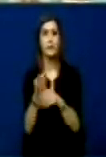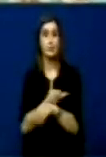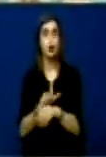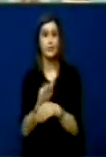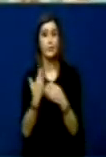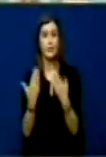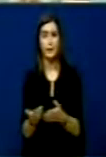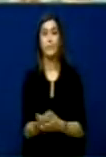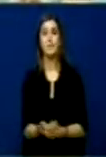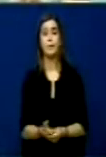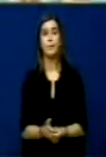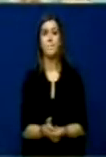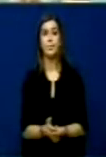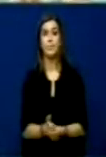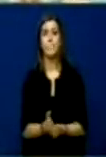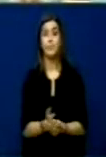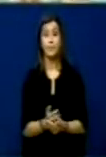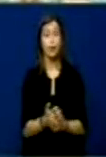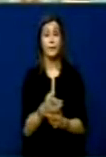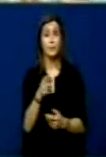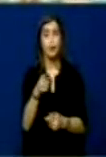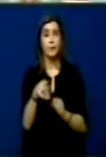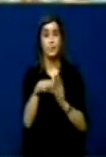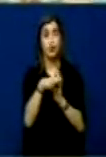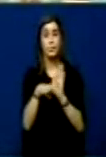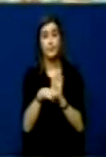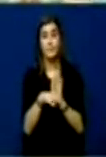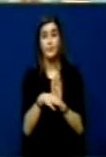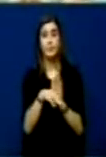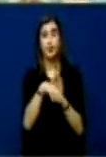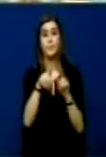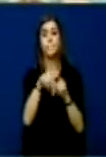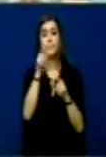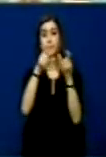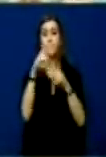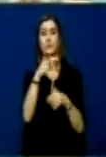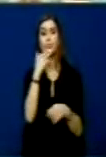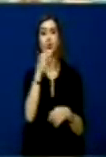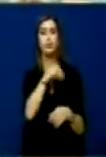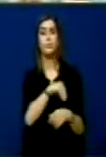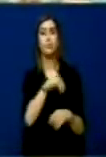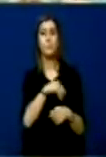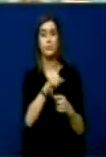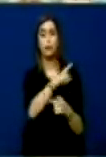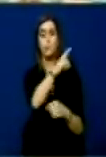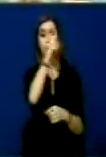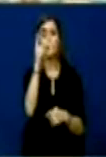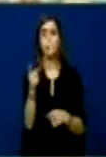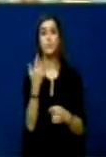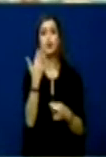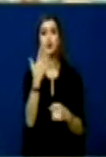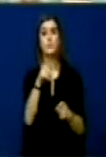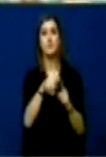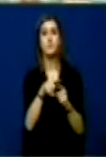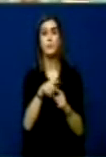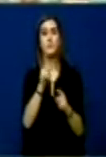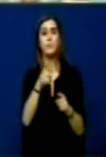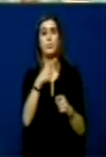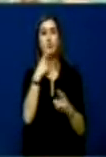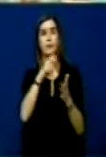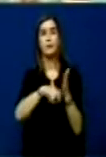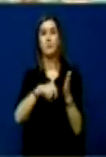Me këtë projekt ligjë përfitën shumë biznesmen të cilët për vitet të tëra ju kanë shmandur dëtyrimeve dhe